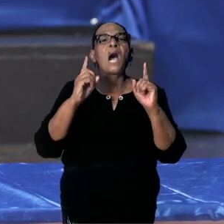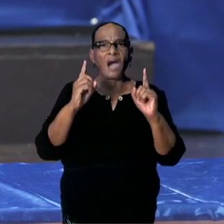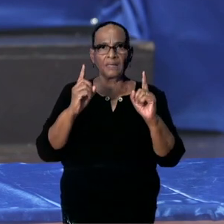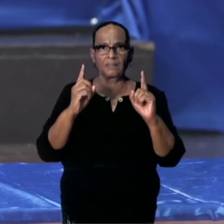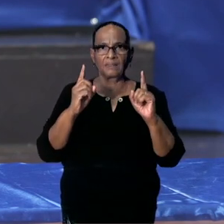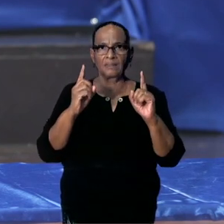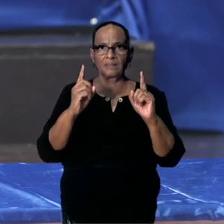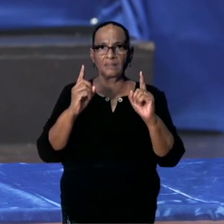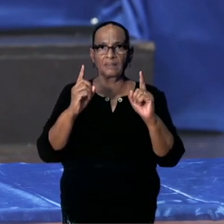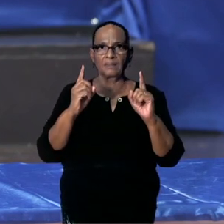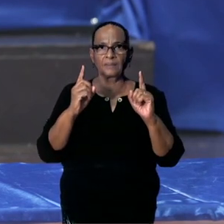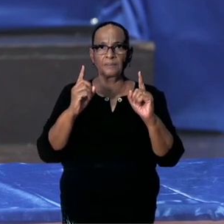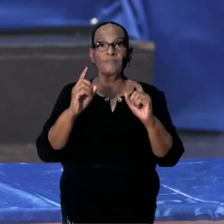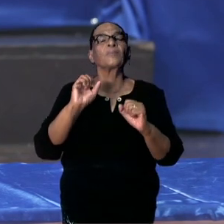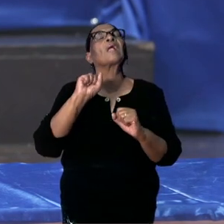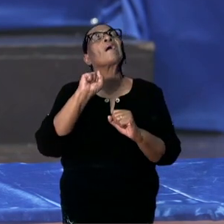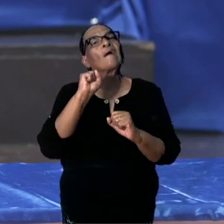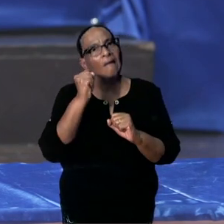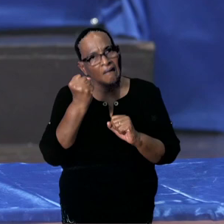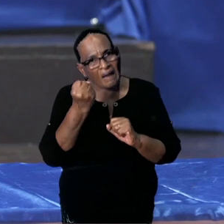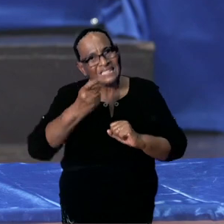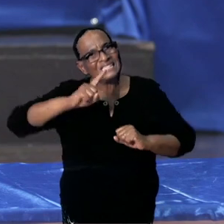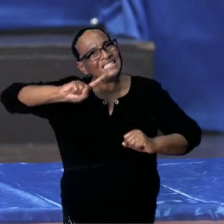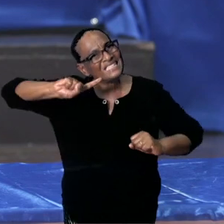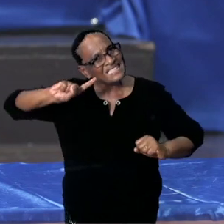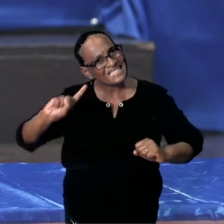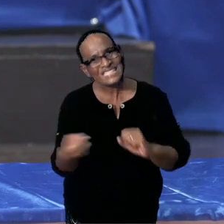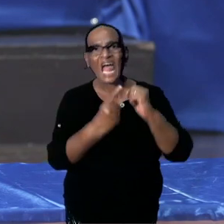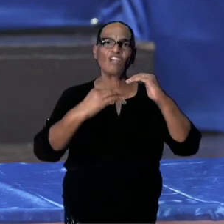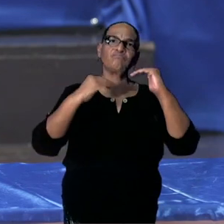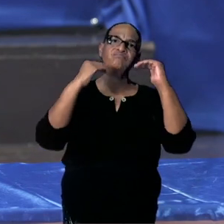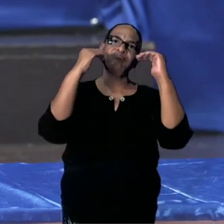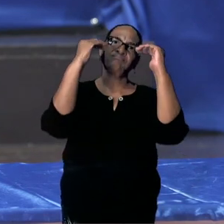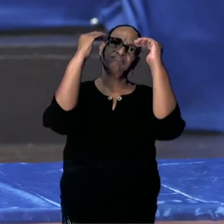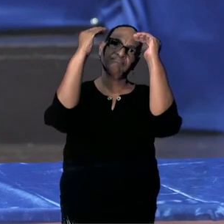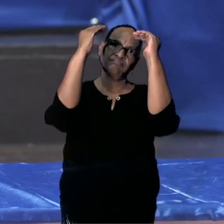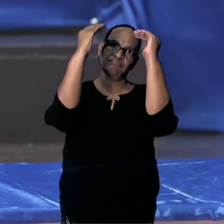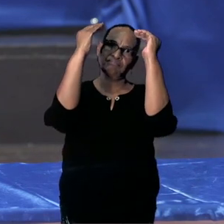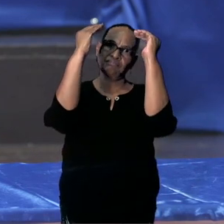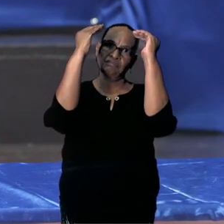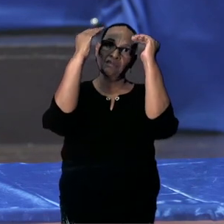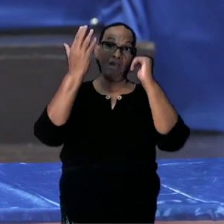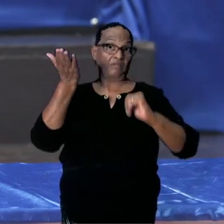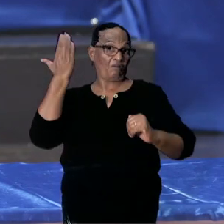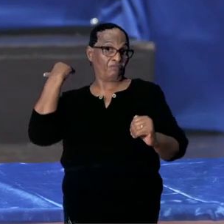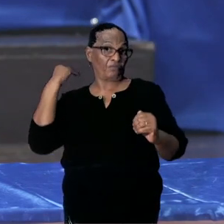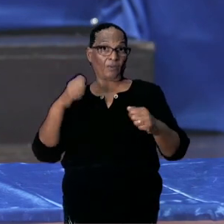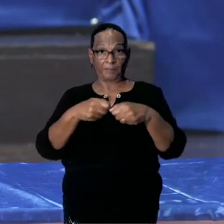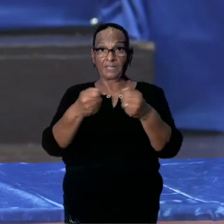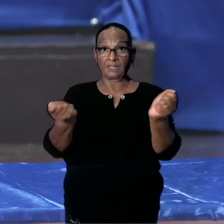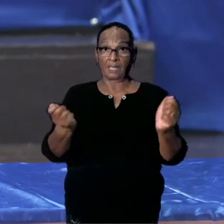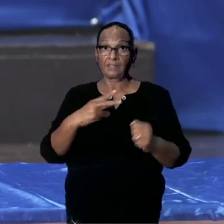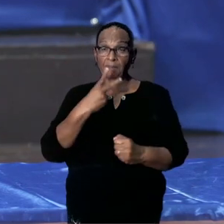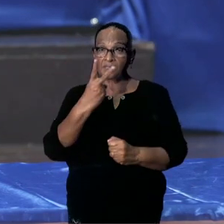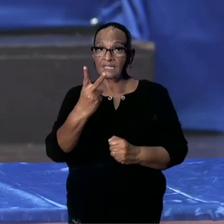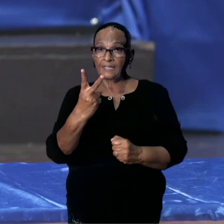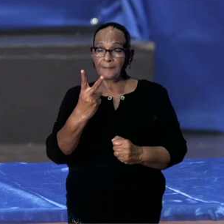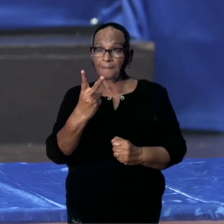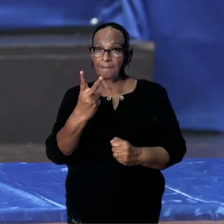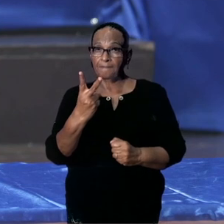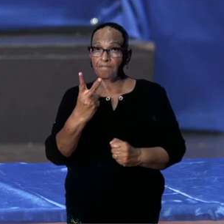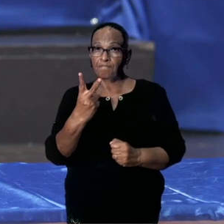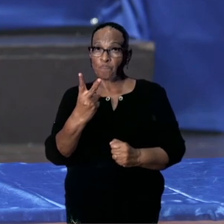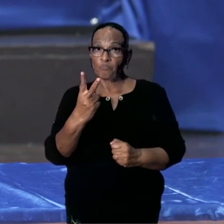Maar dat kan heel snel stijgen, als u de eerdere presentaties hebt gezien, hebt u gezien hoe die